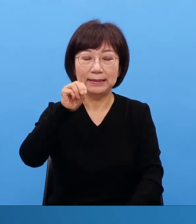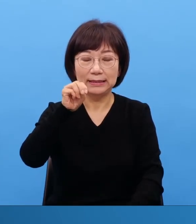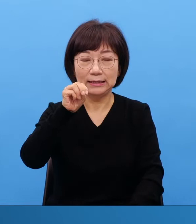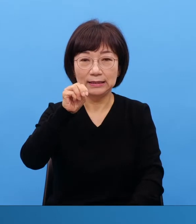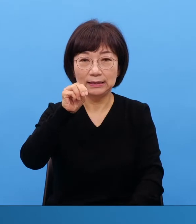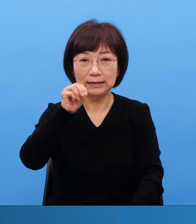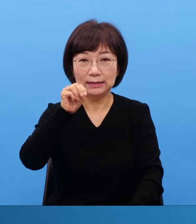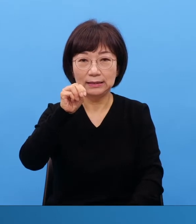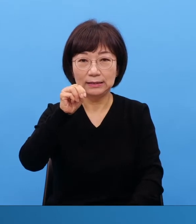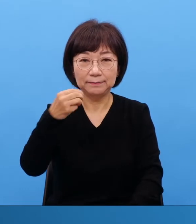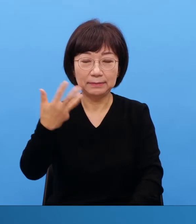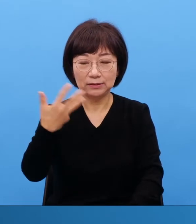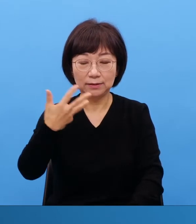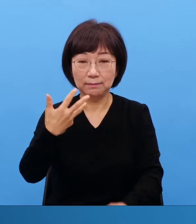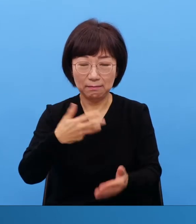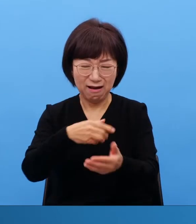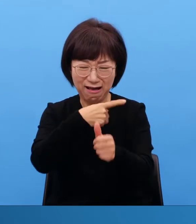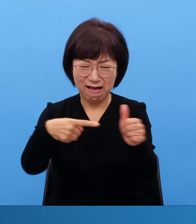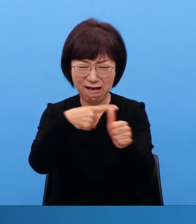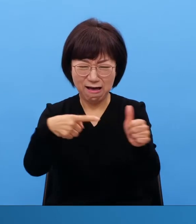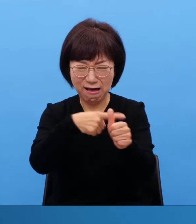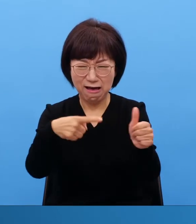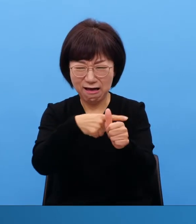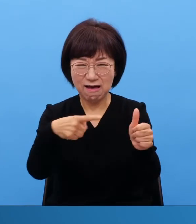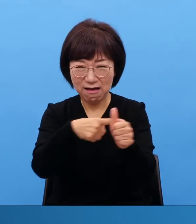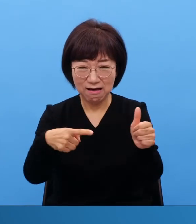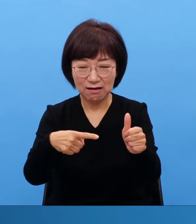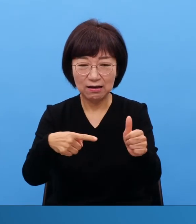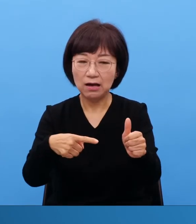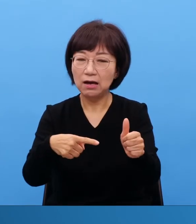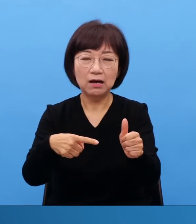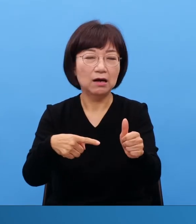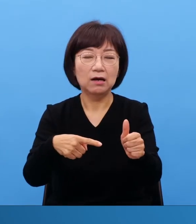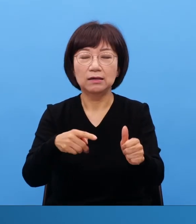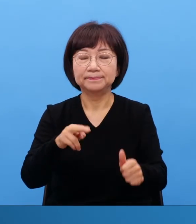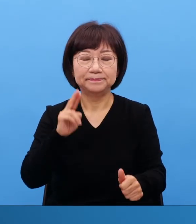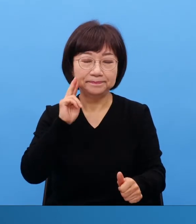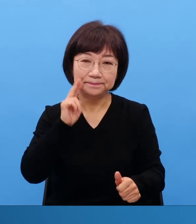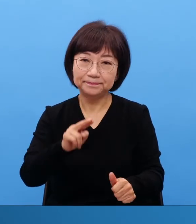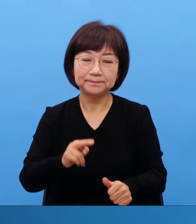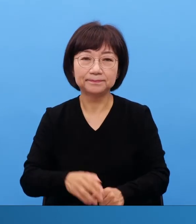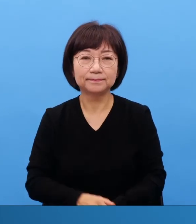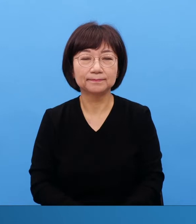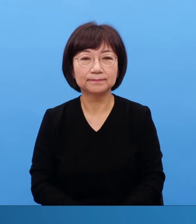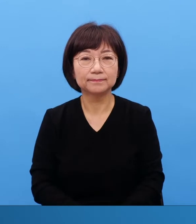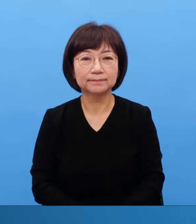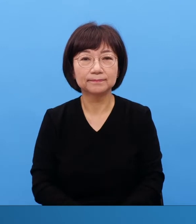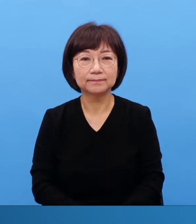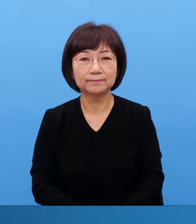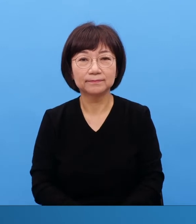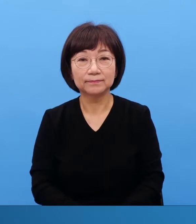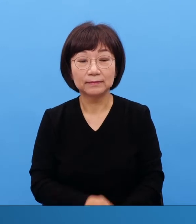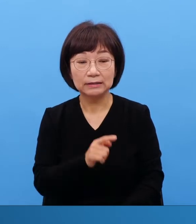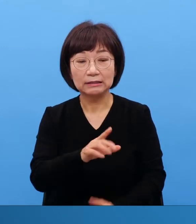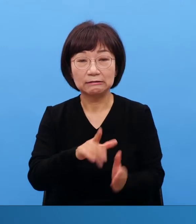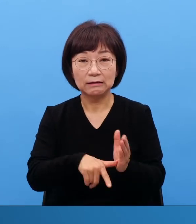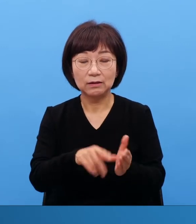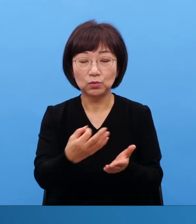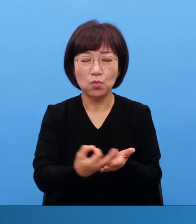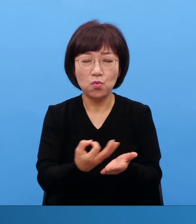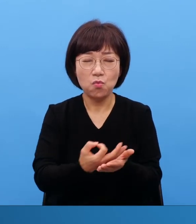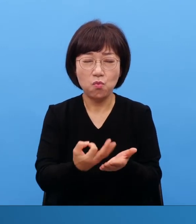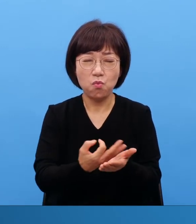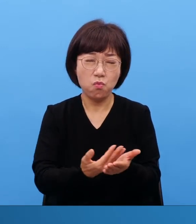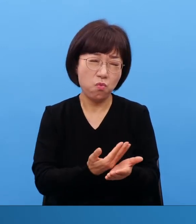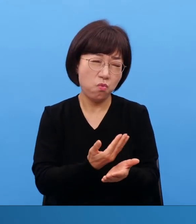어떻게 되겠습니까? 어마어마하죠 거기에 모든 경제를 지고 있는 사람이 안